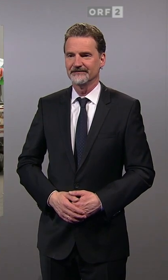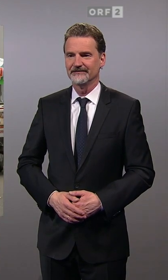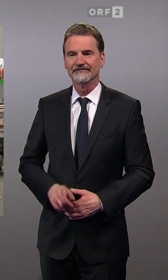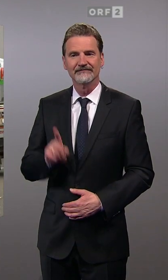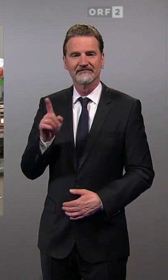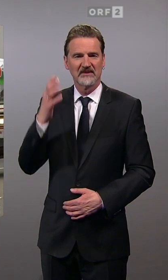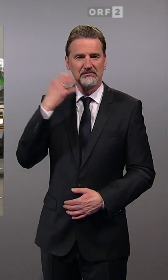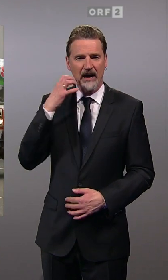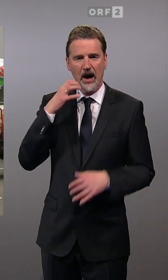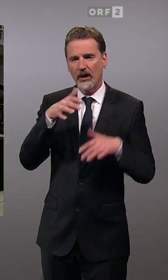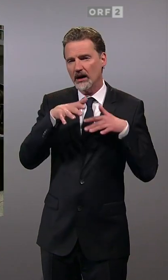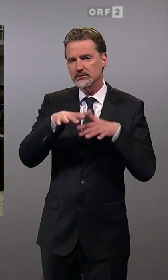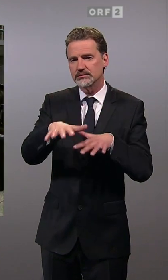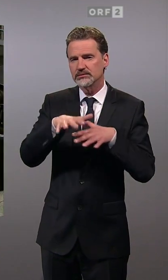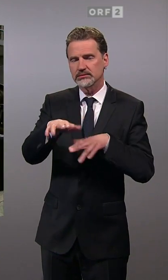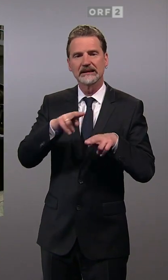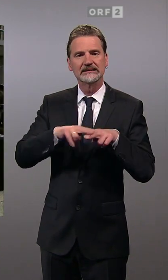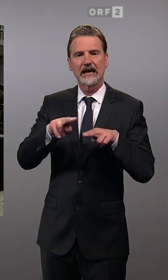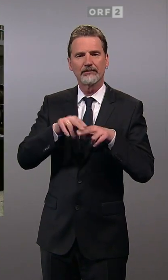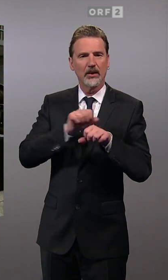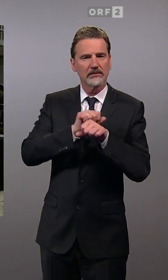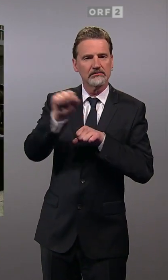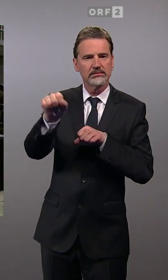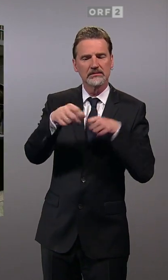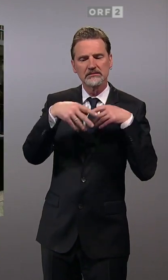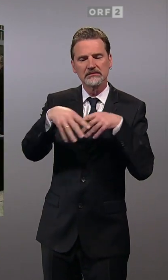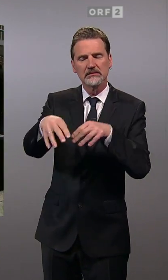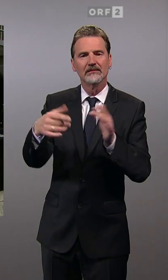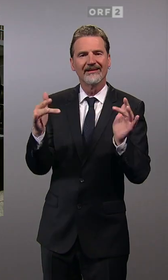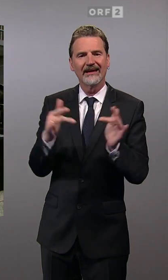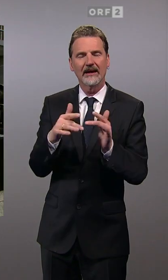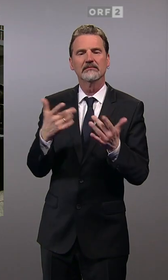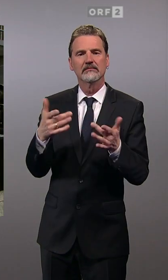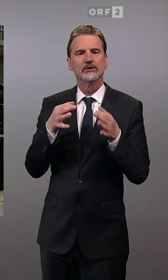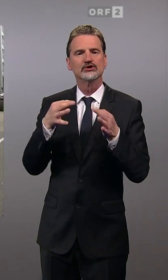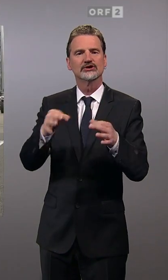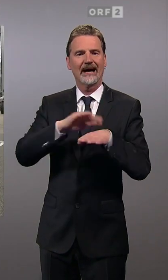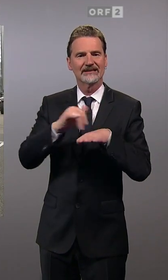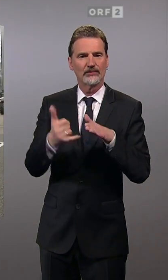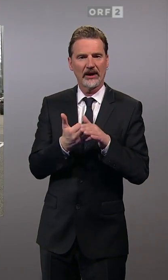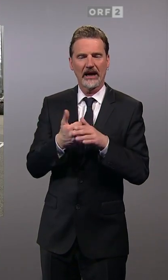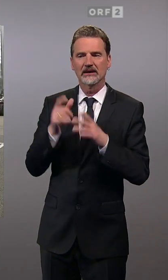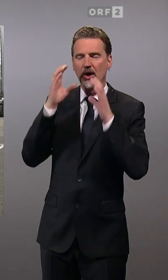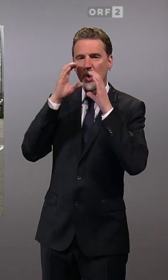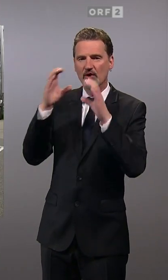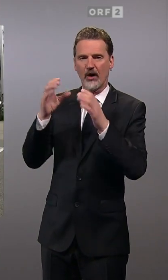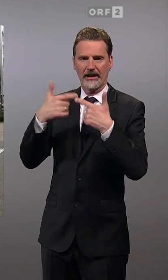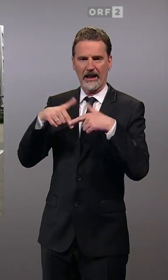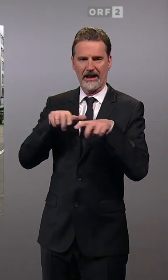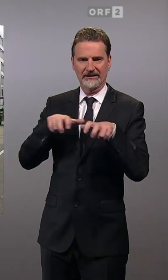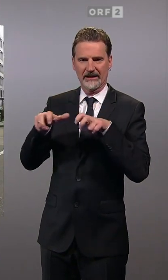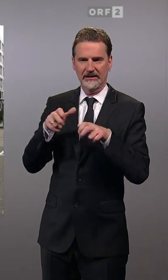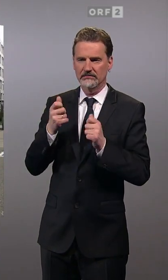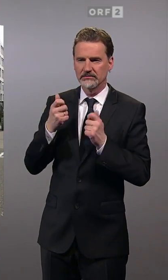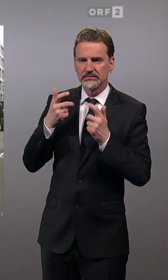Landwirte demonstrieren in St. Pölten gegen geplante Straßenprojekte der ÖVP-dominierten Landesregierung. Es ist einiges